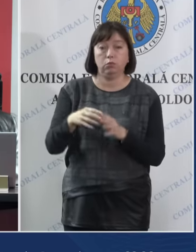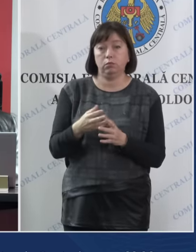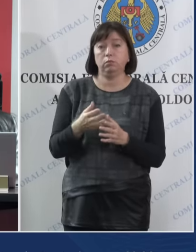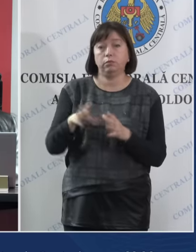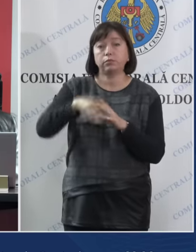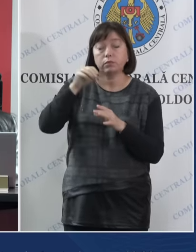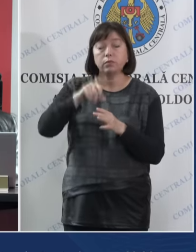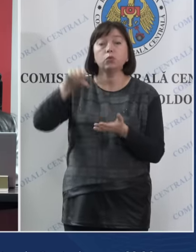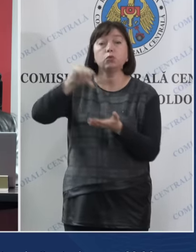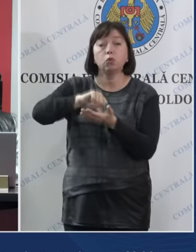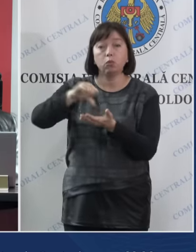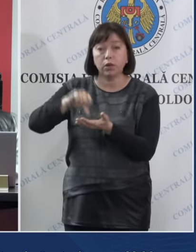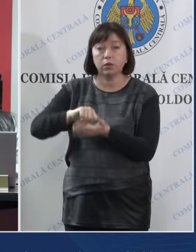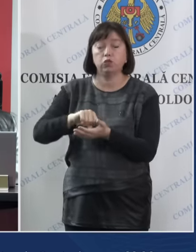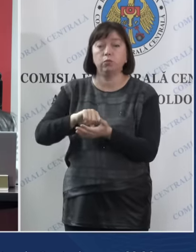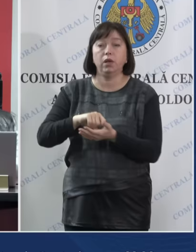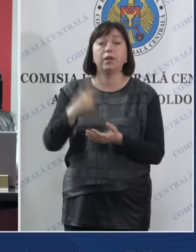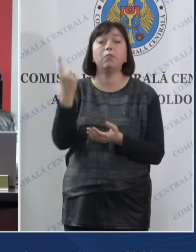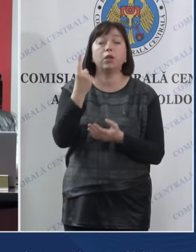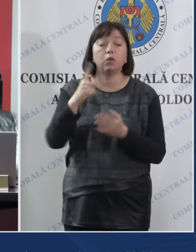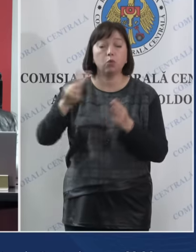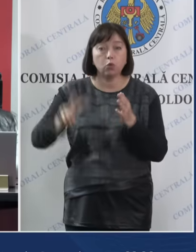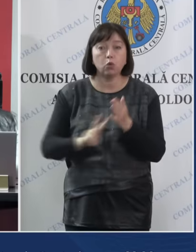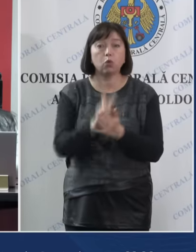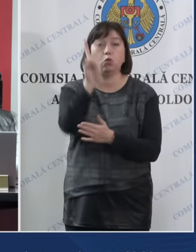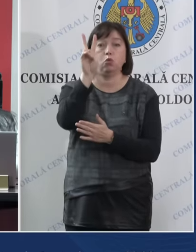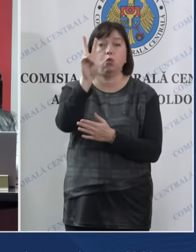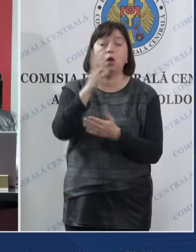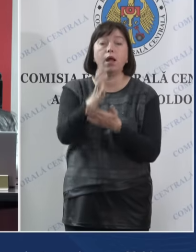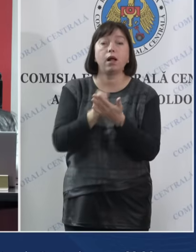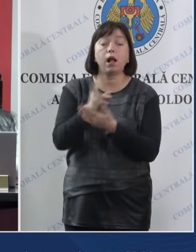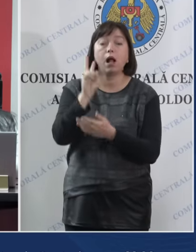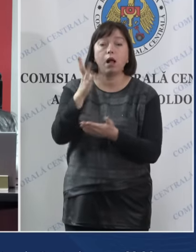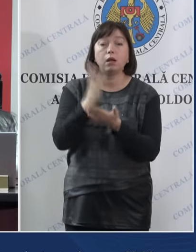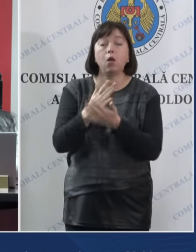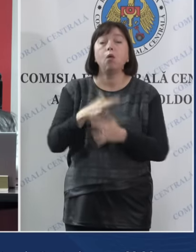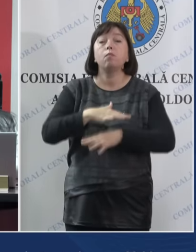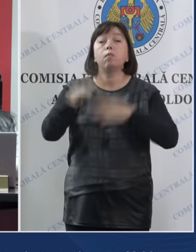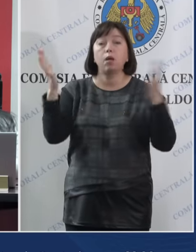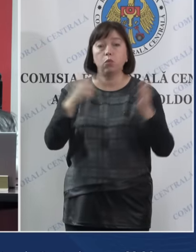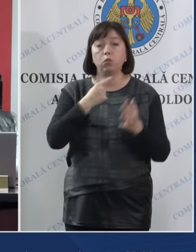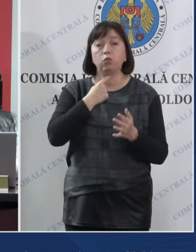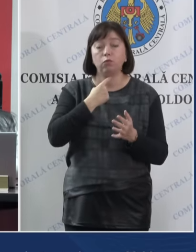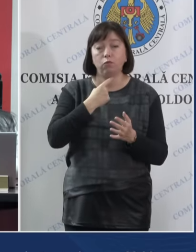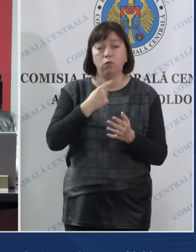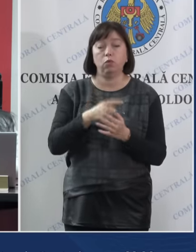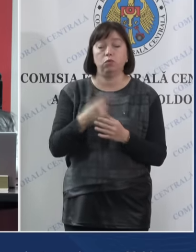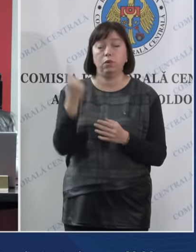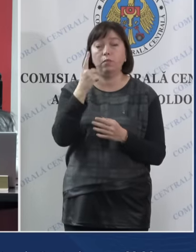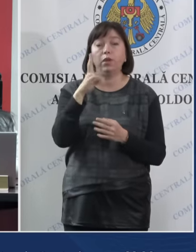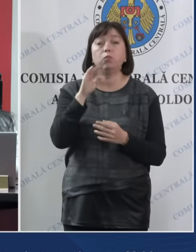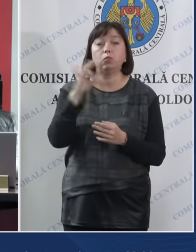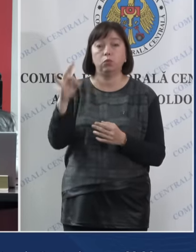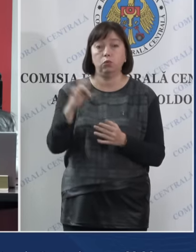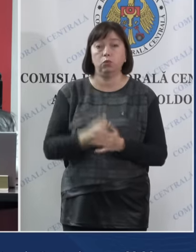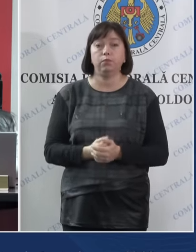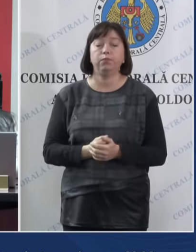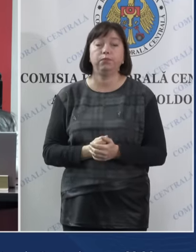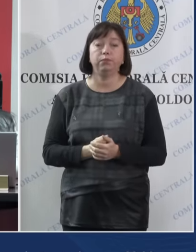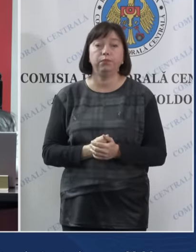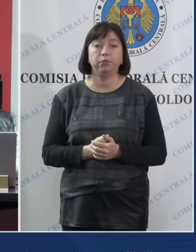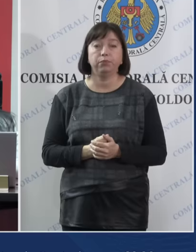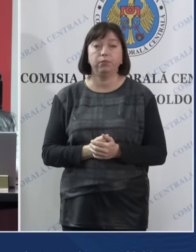cu participarea primilor doi candidați care au întrunit cel mai mare număr de voturi în primul tur de scrutin.